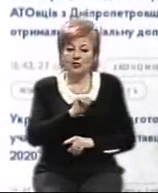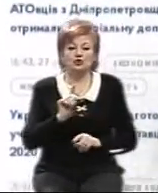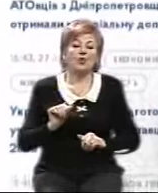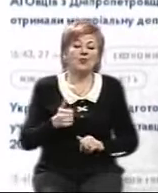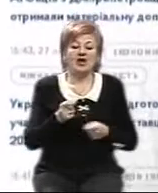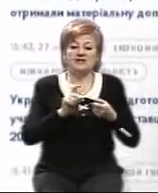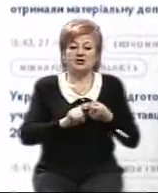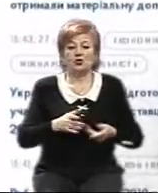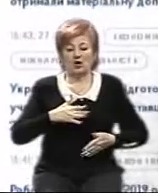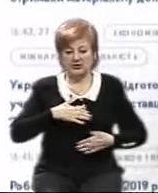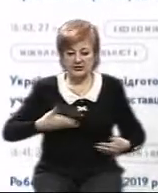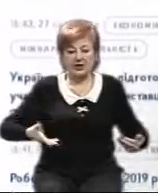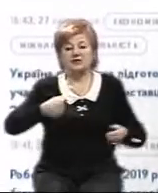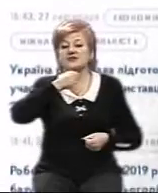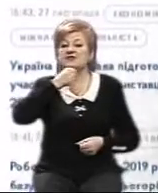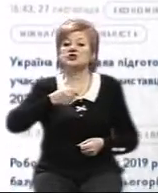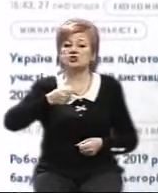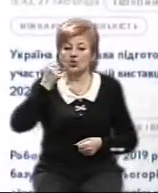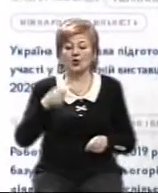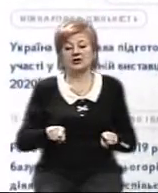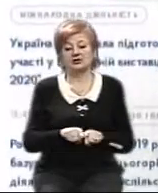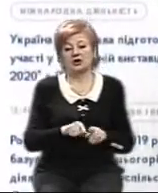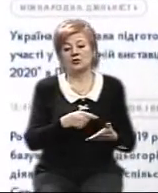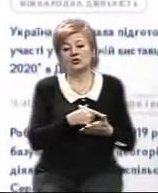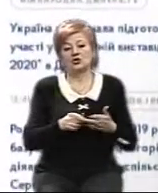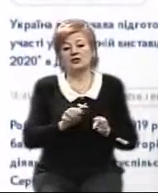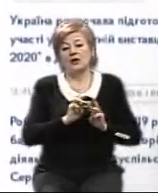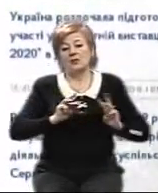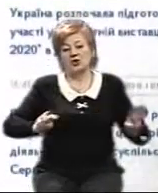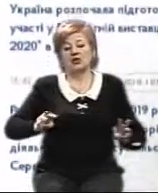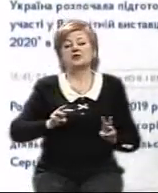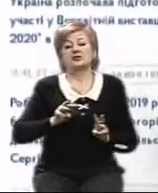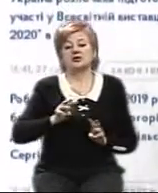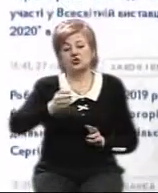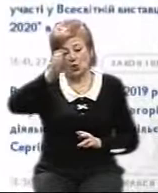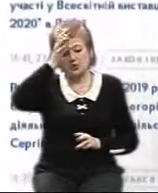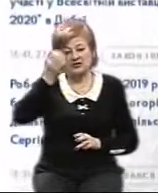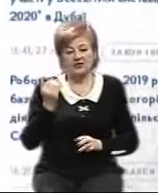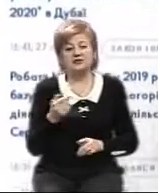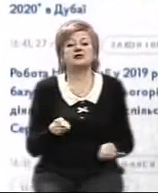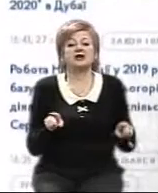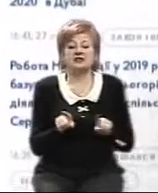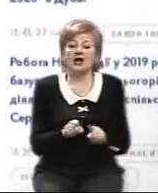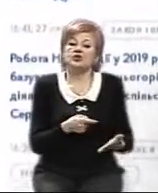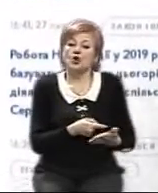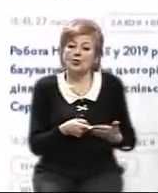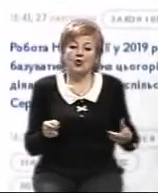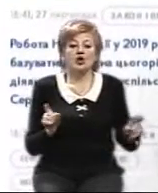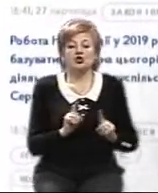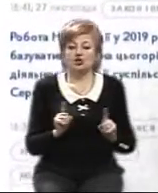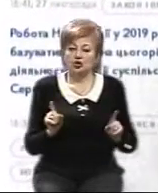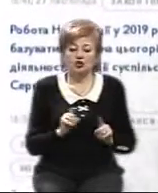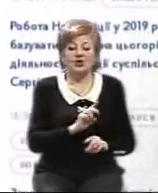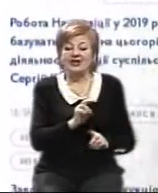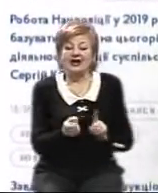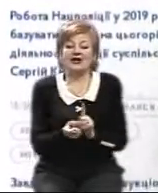залежить від нас, дорослих, зазначила міністр освіти і науки України Лілія Гриневич. Вона також підкреслила, що жодних змін